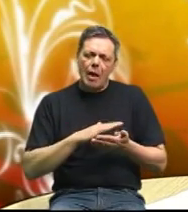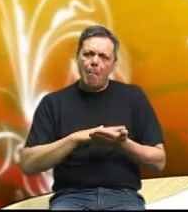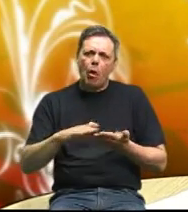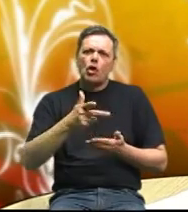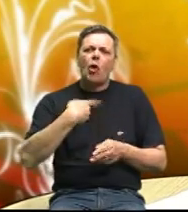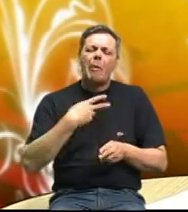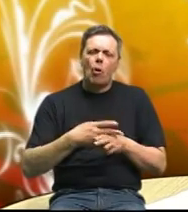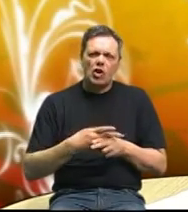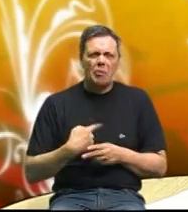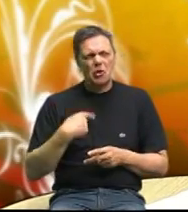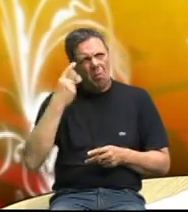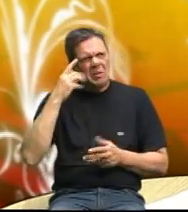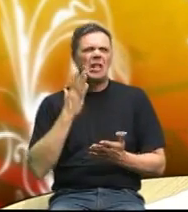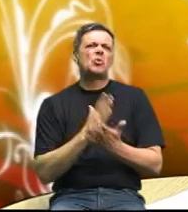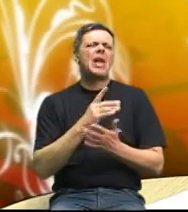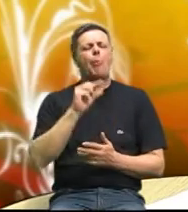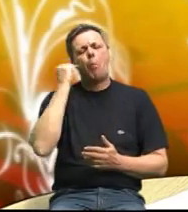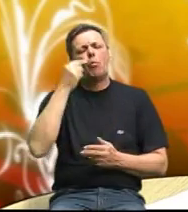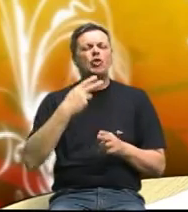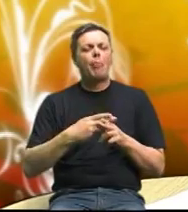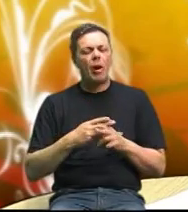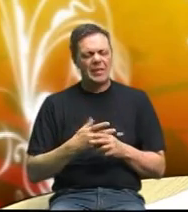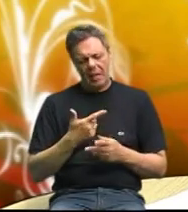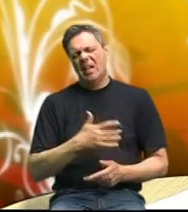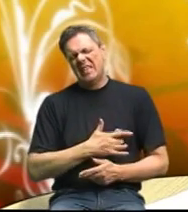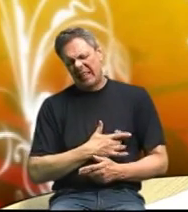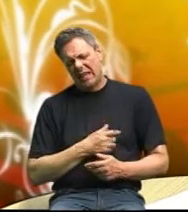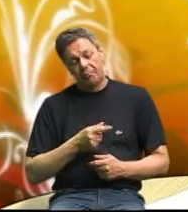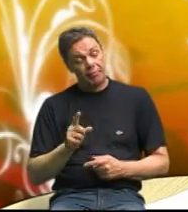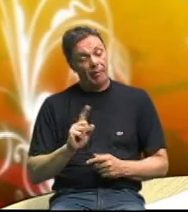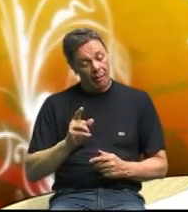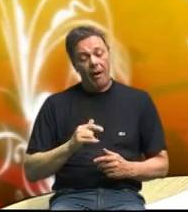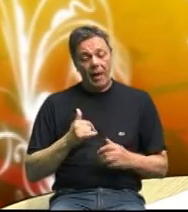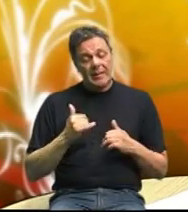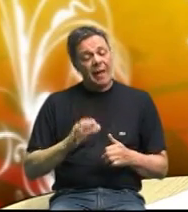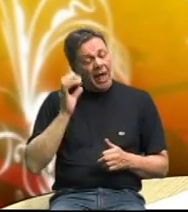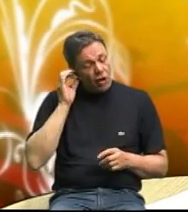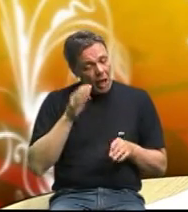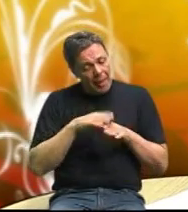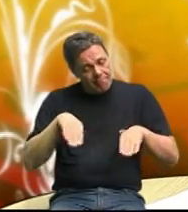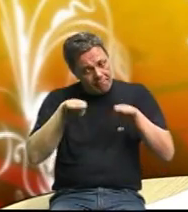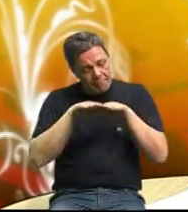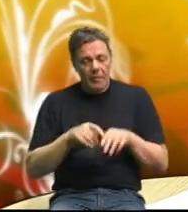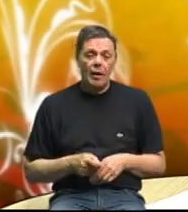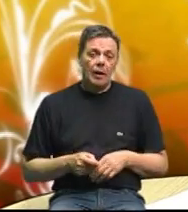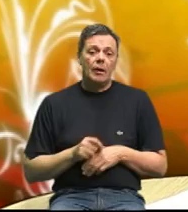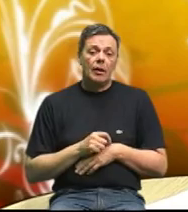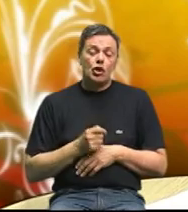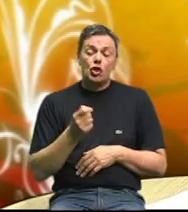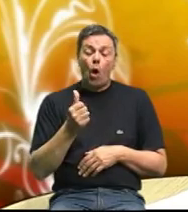smo mi misli da su prije muška obilježja kardiova srce i tako dalje. Čak i skoro se počne